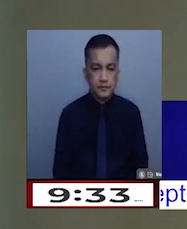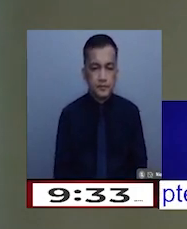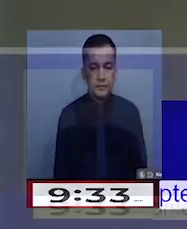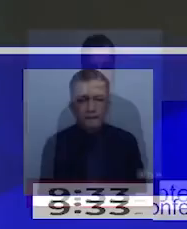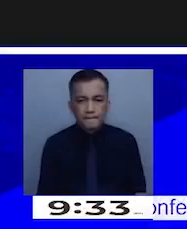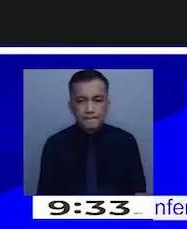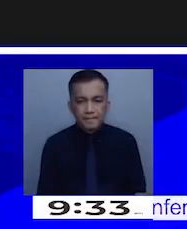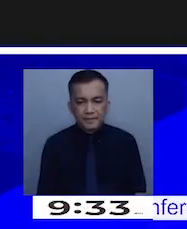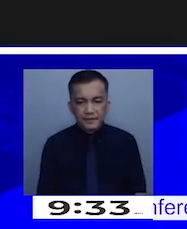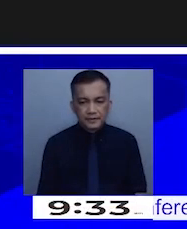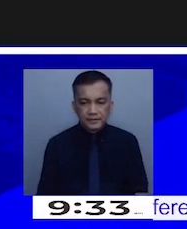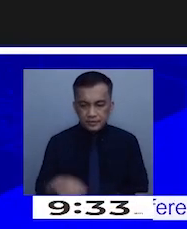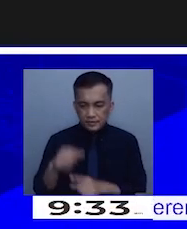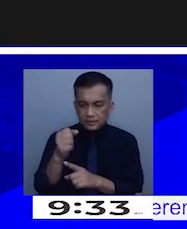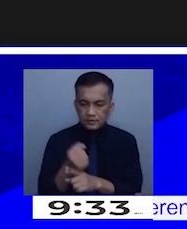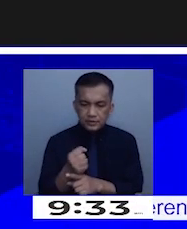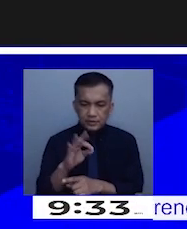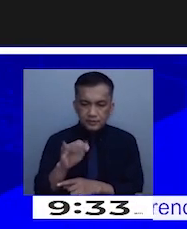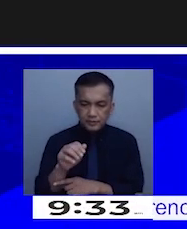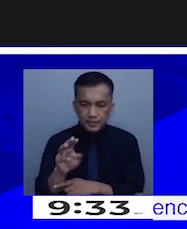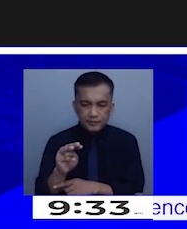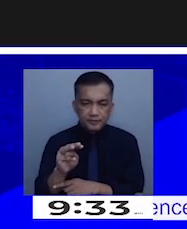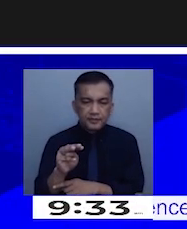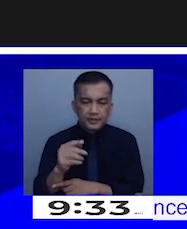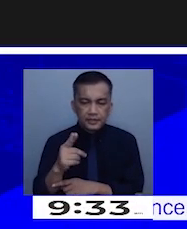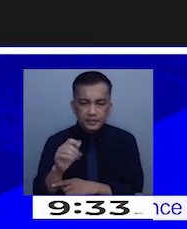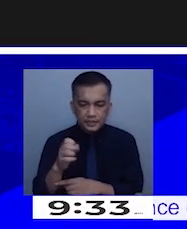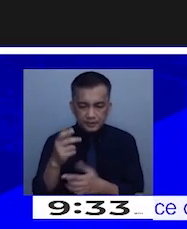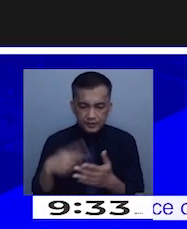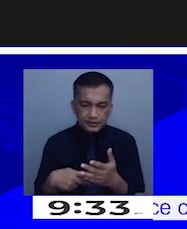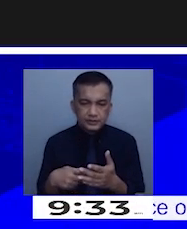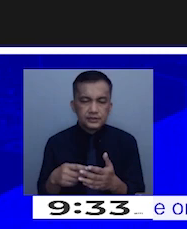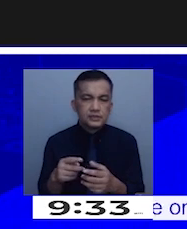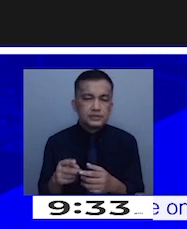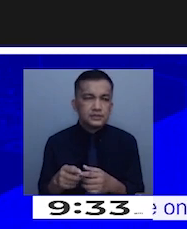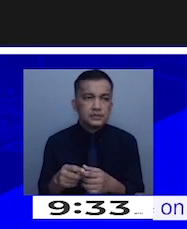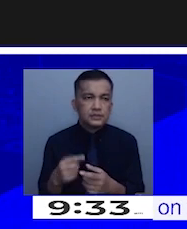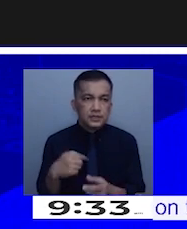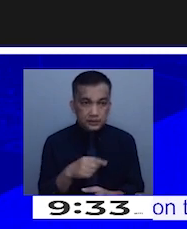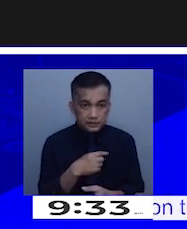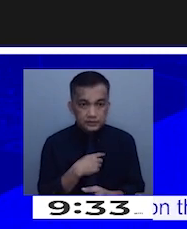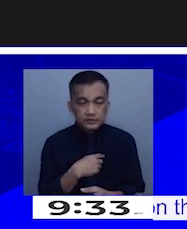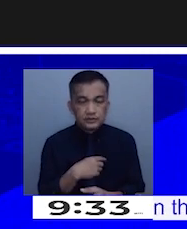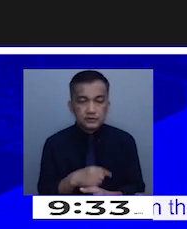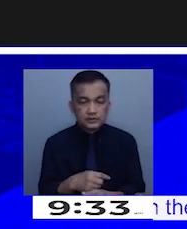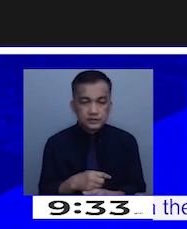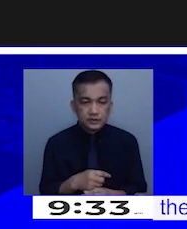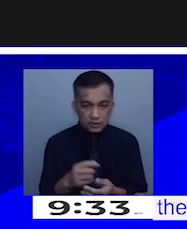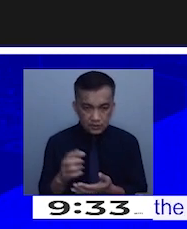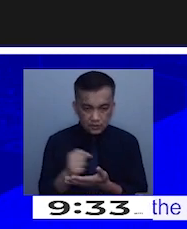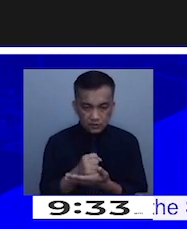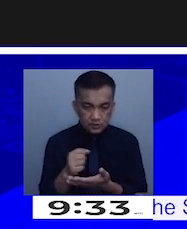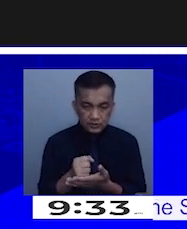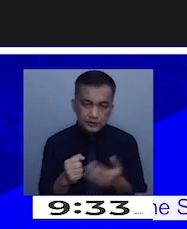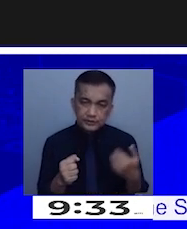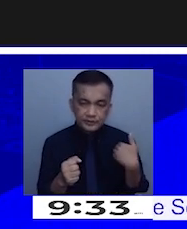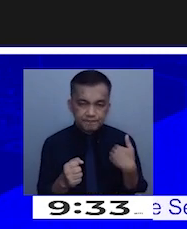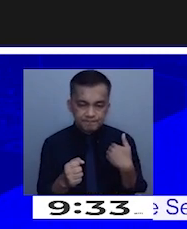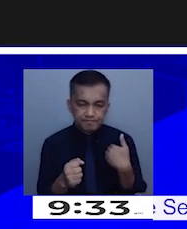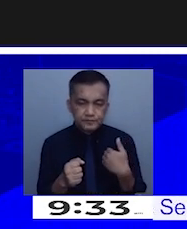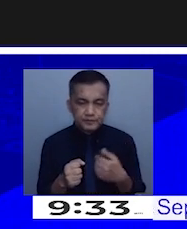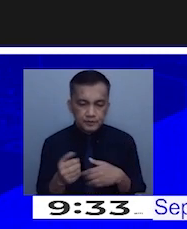Ang September farm gate price, Aileen, ay ating kinokolekta pa ngayon,